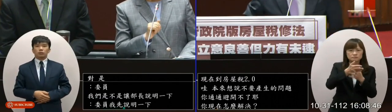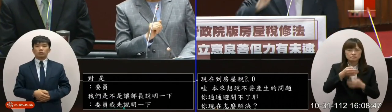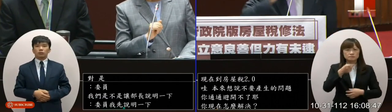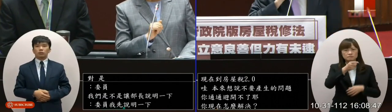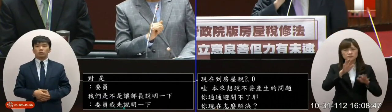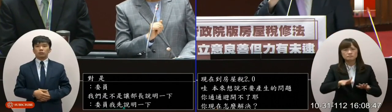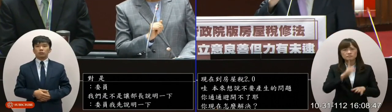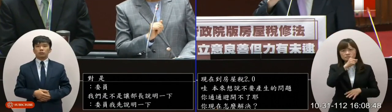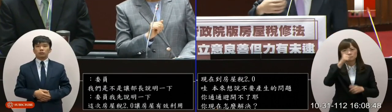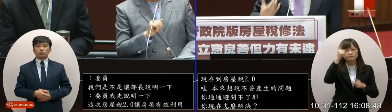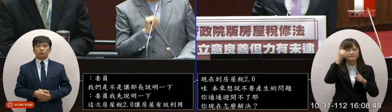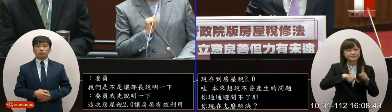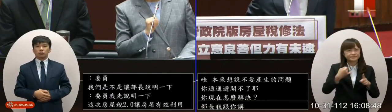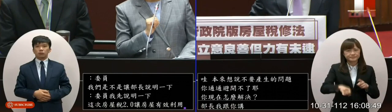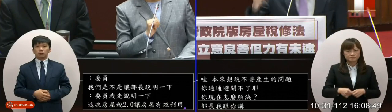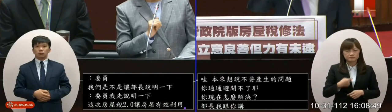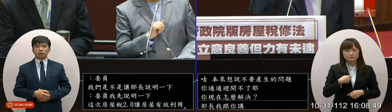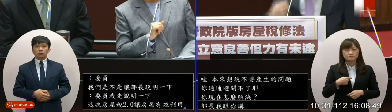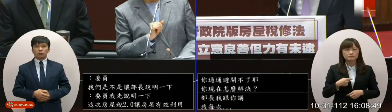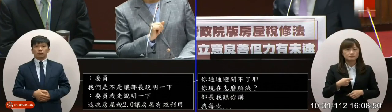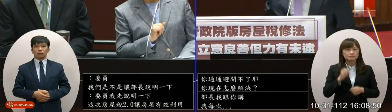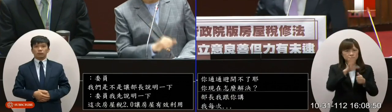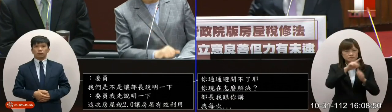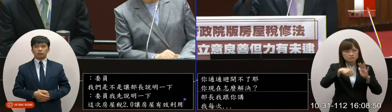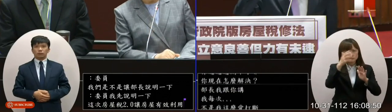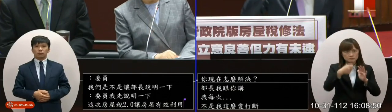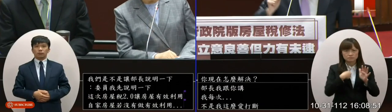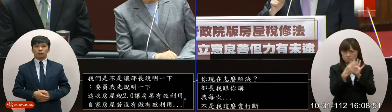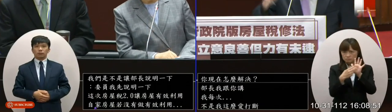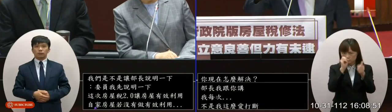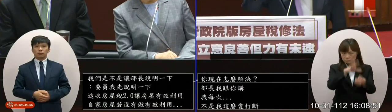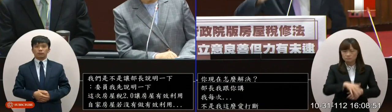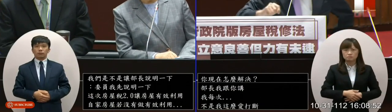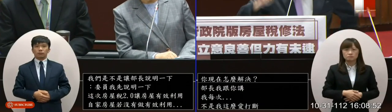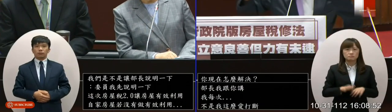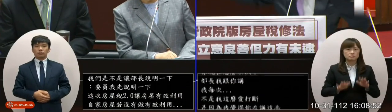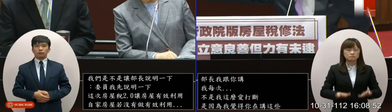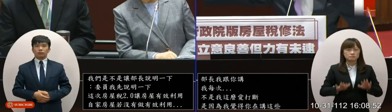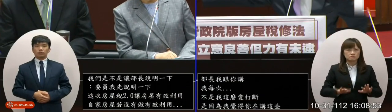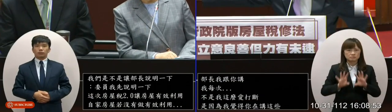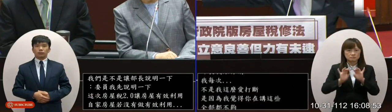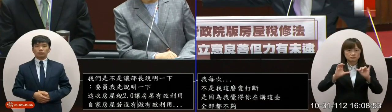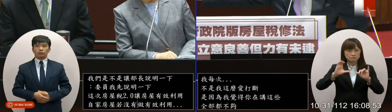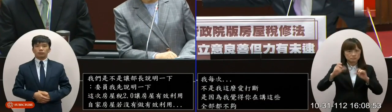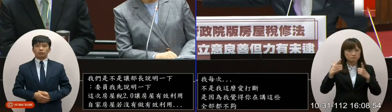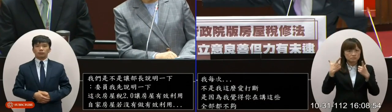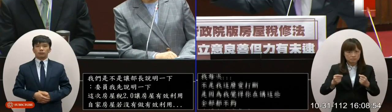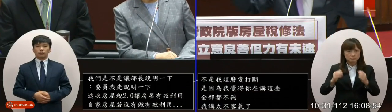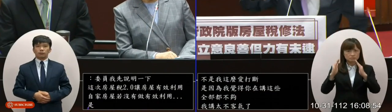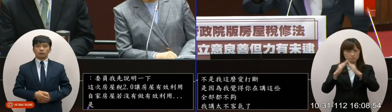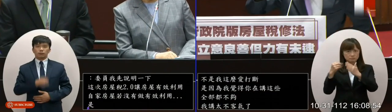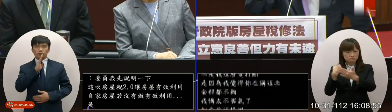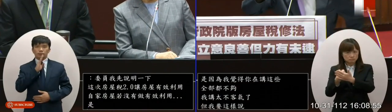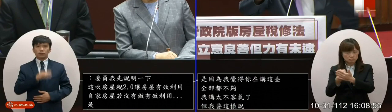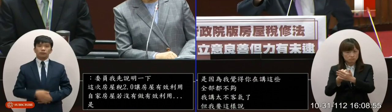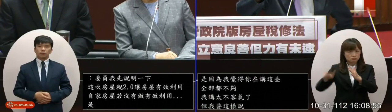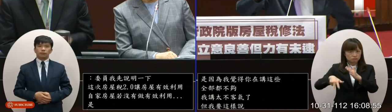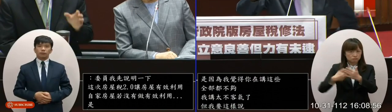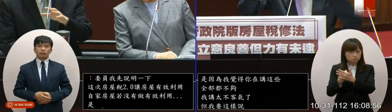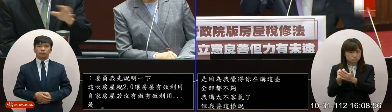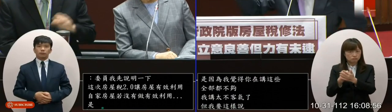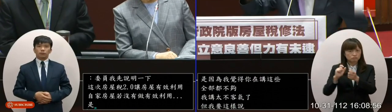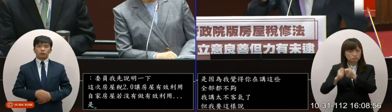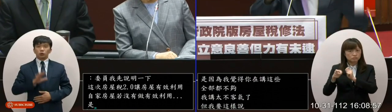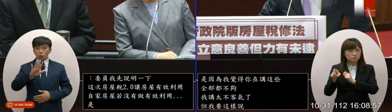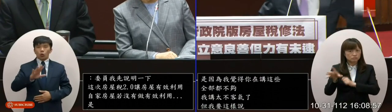都不夠我講太不客氣了但是我要這樣講我跟院長解釋其實啦本來我們地方已經有同房稅地方也有這個